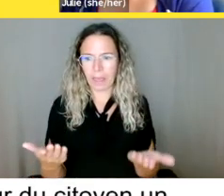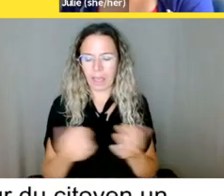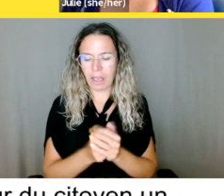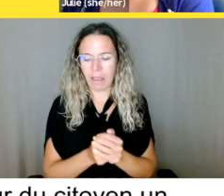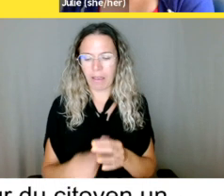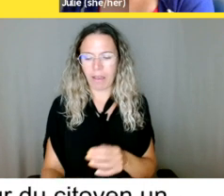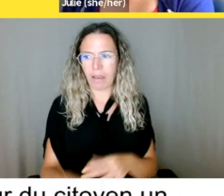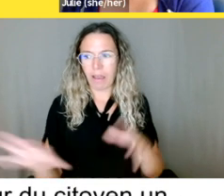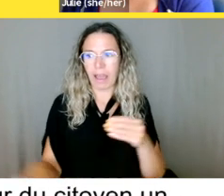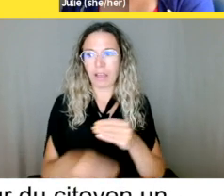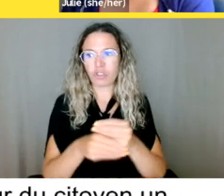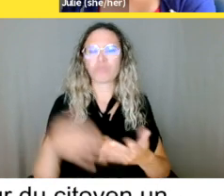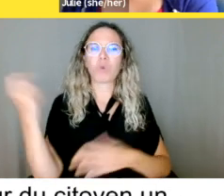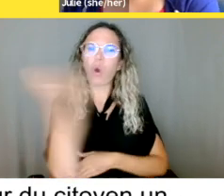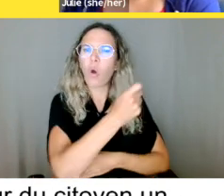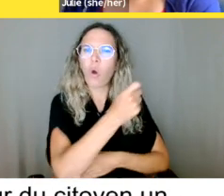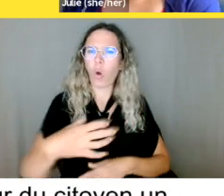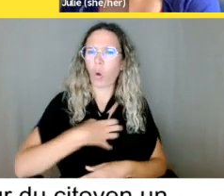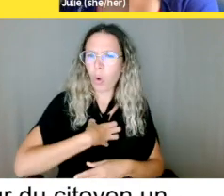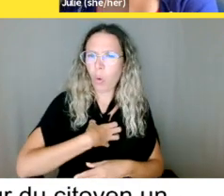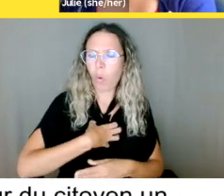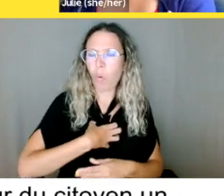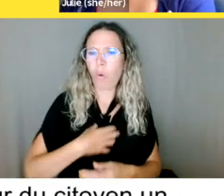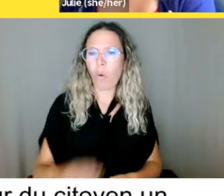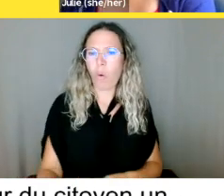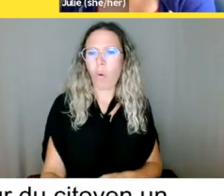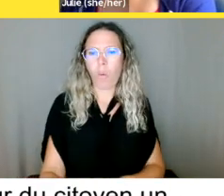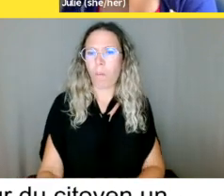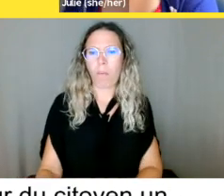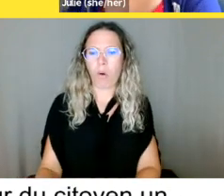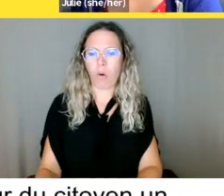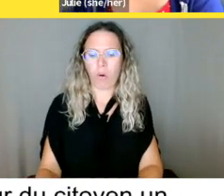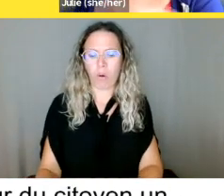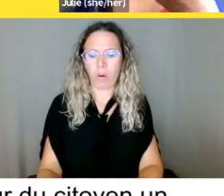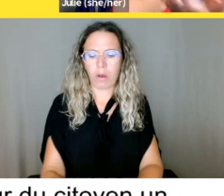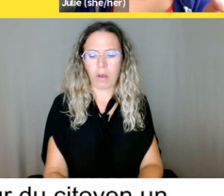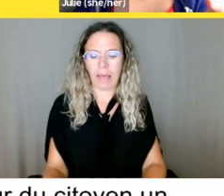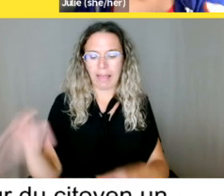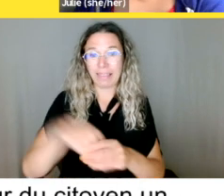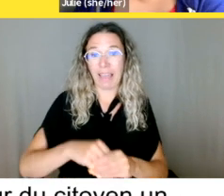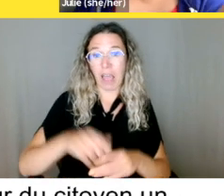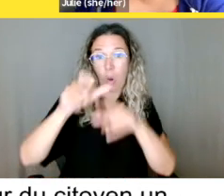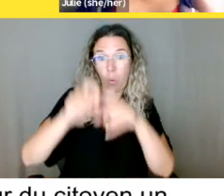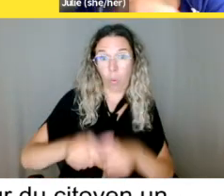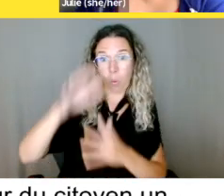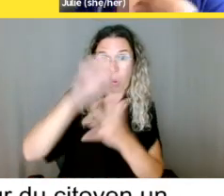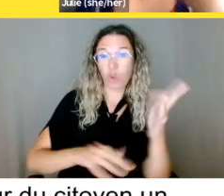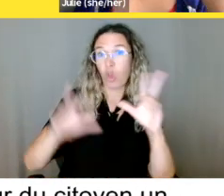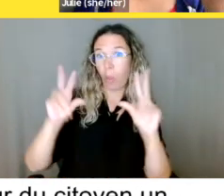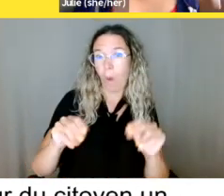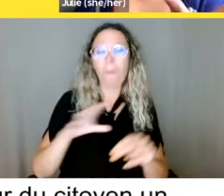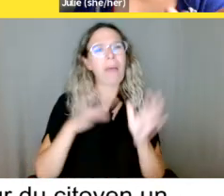mais que je pense qu'il est important à savoir. Donc, oui, vous pouvez déposer des plaintes